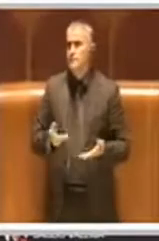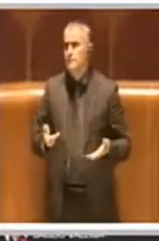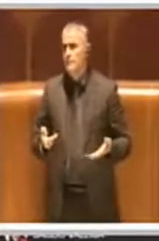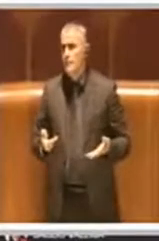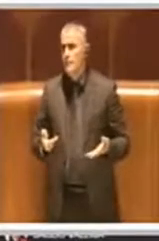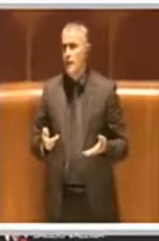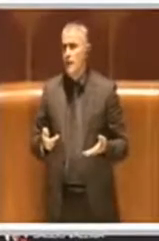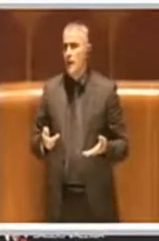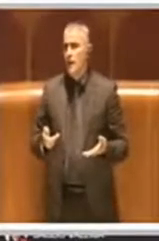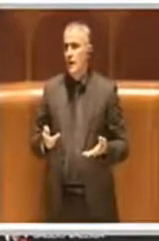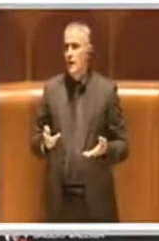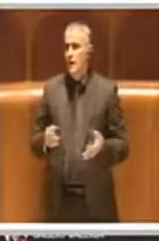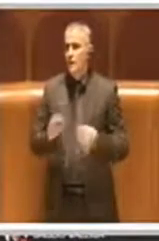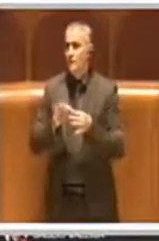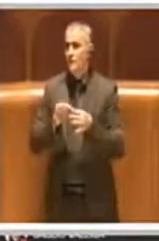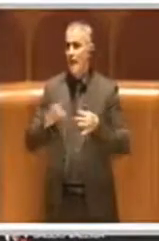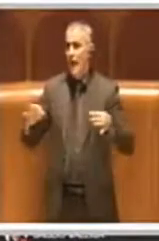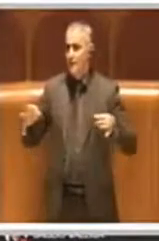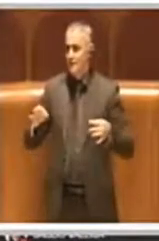latino,